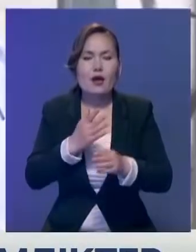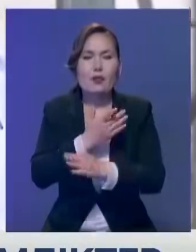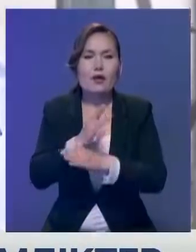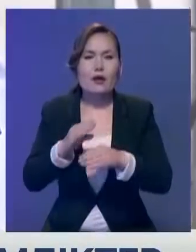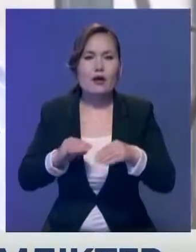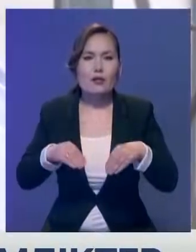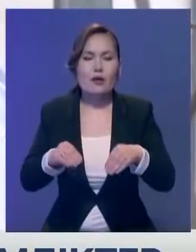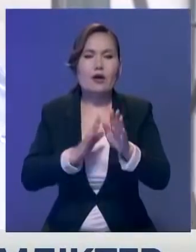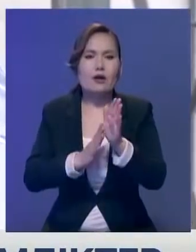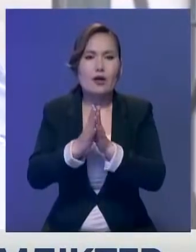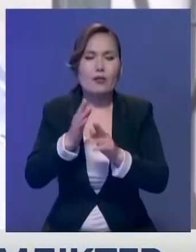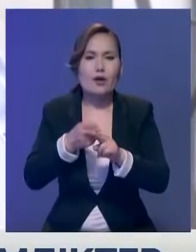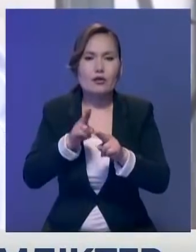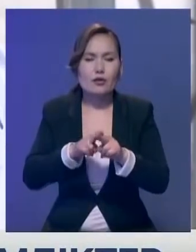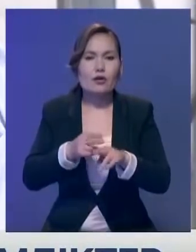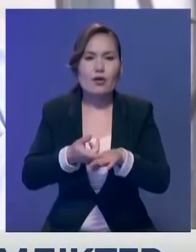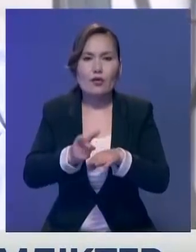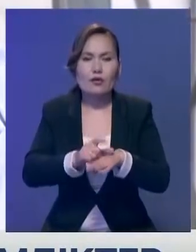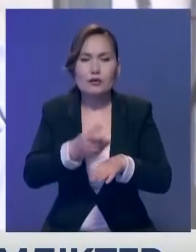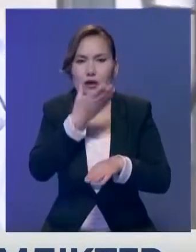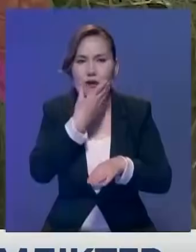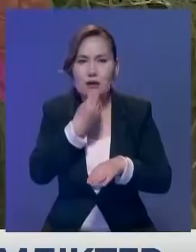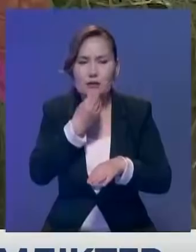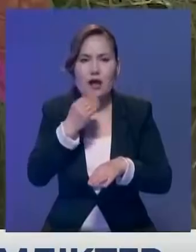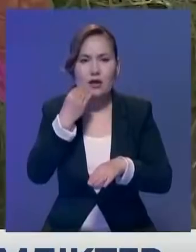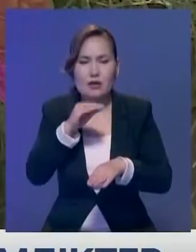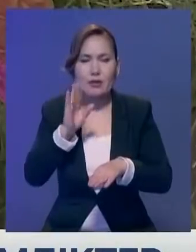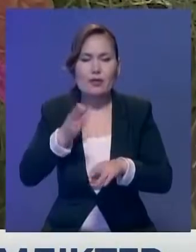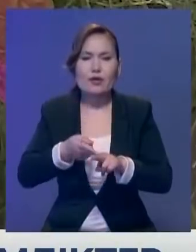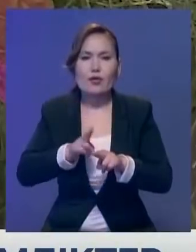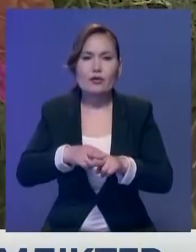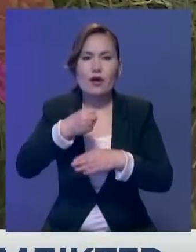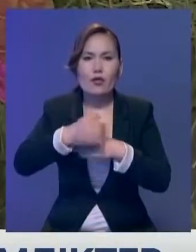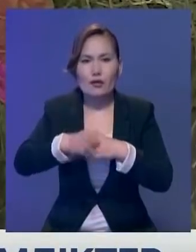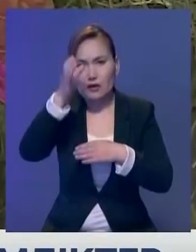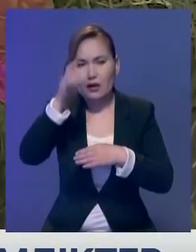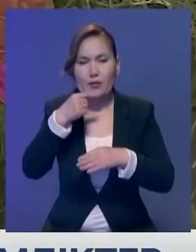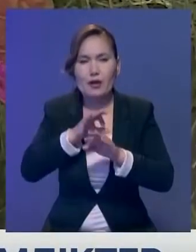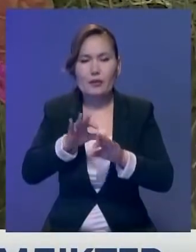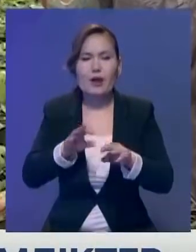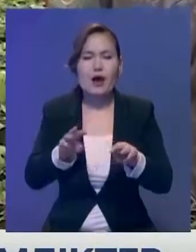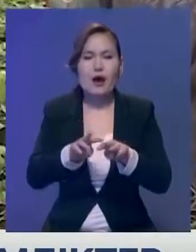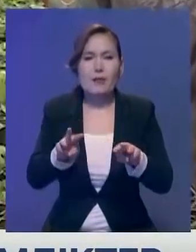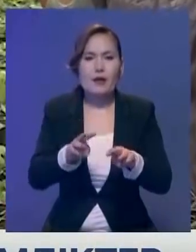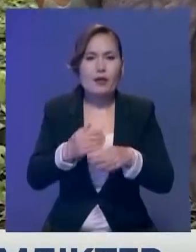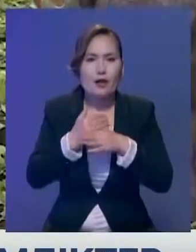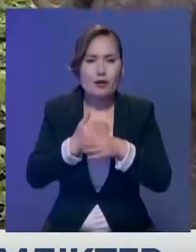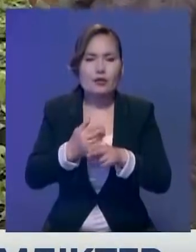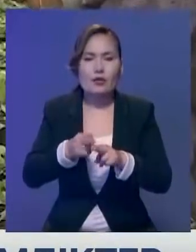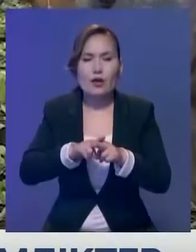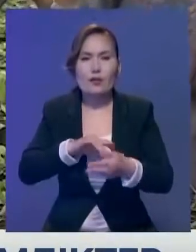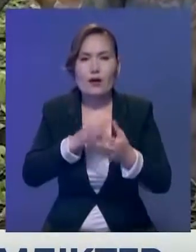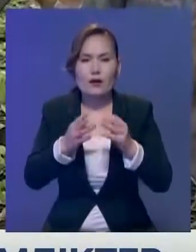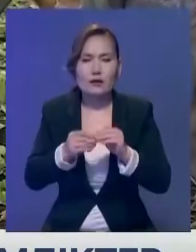тәлім бақтағы стандартты көшеттерден әлді қайда сапалы олады. Орталық мамандарының айтыуынша, білім және ғылым министерлігінің ғылым комитеті